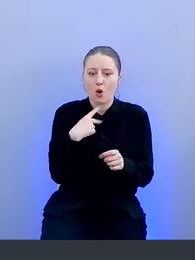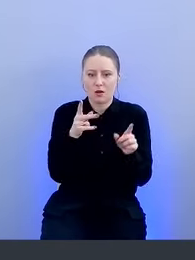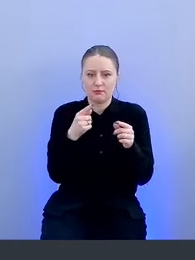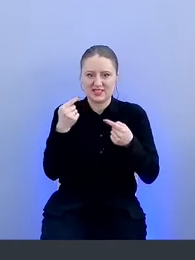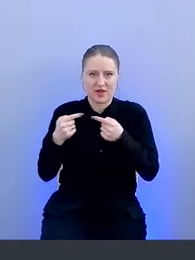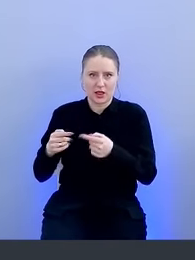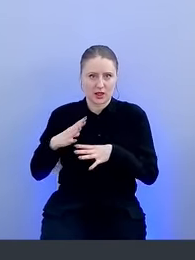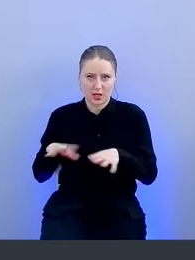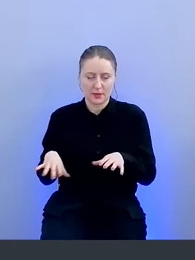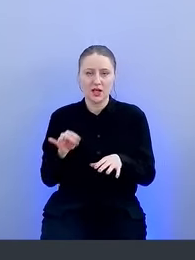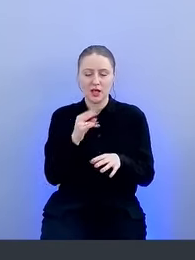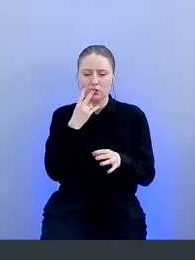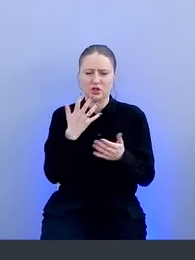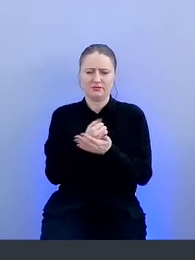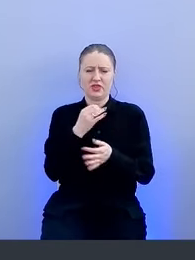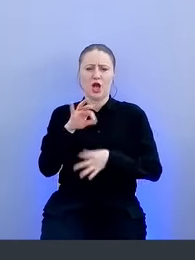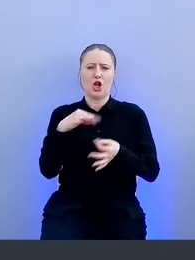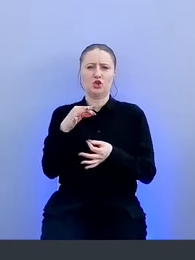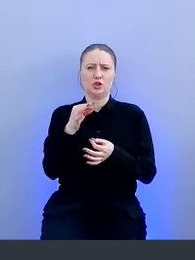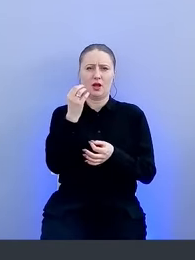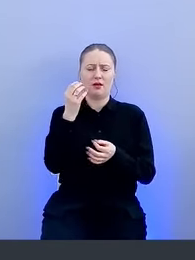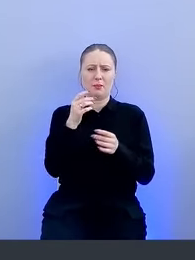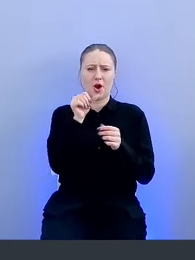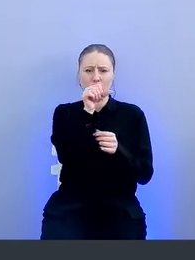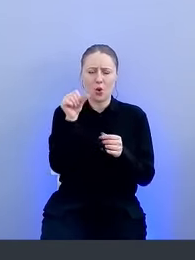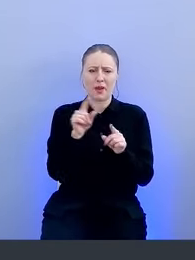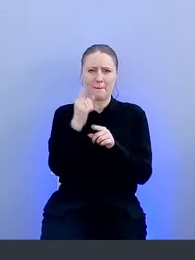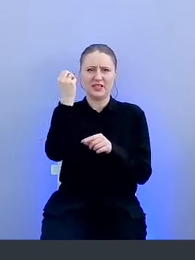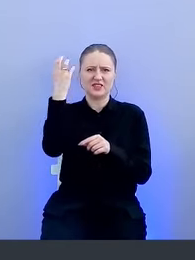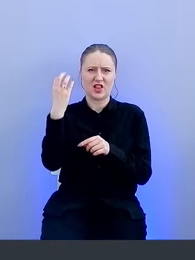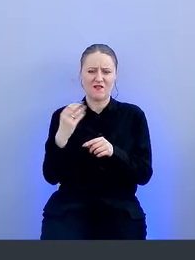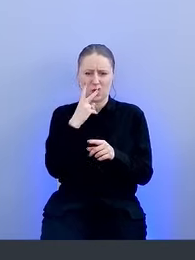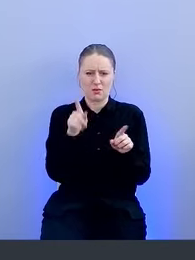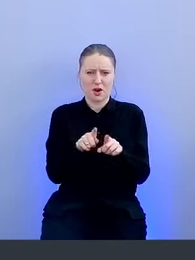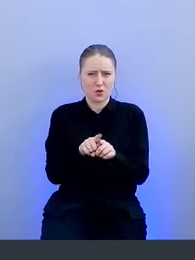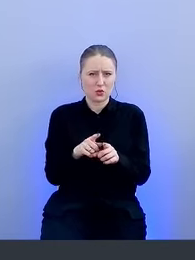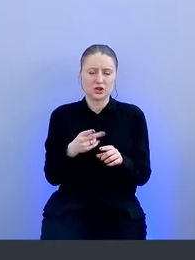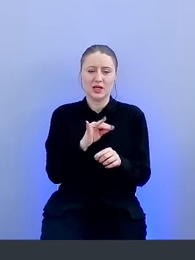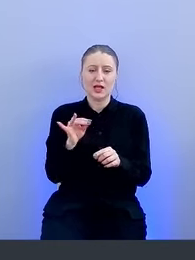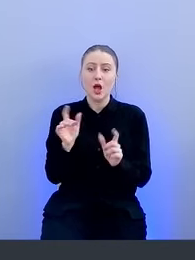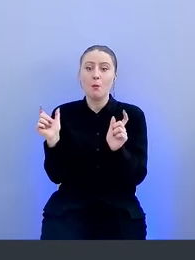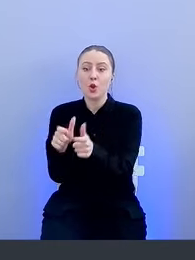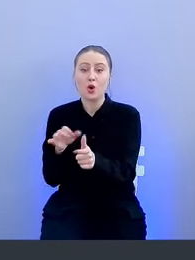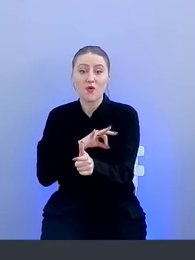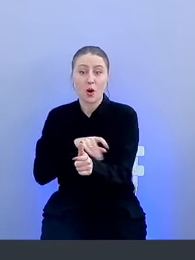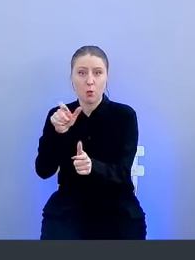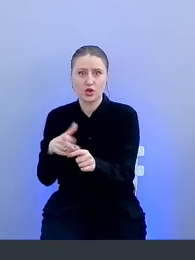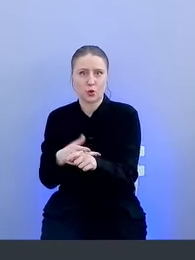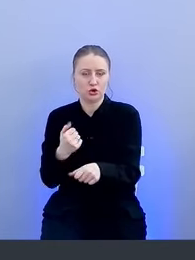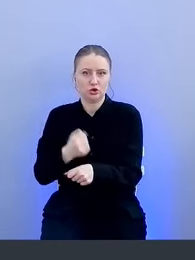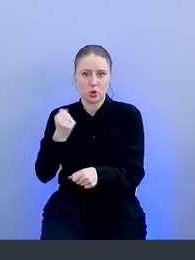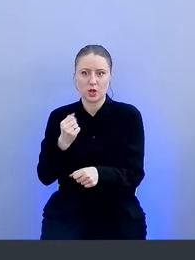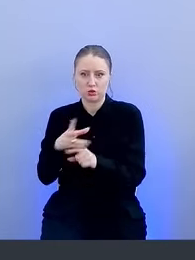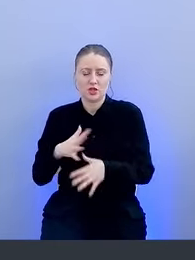имеет какие-то лишние кнопки, похож на светофор. А блокировка на юзера достаточно жесткая. Недовольство